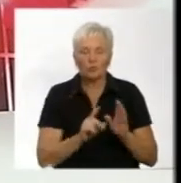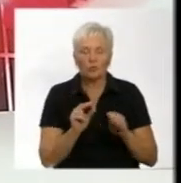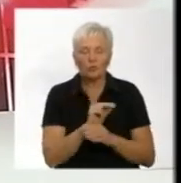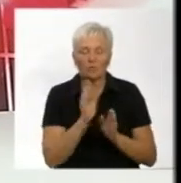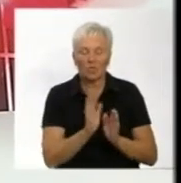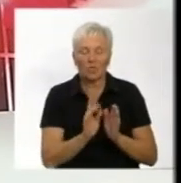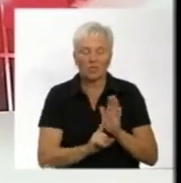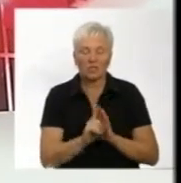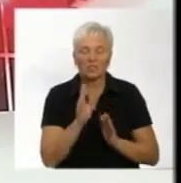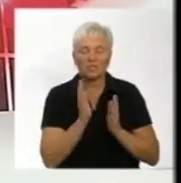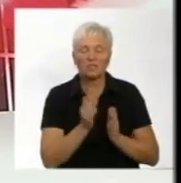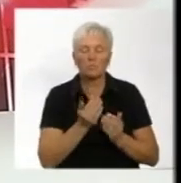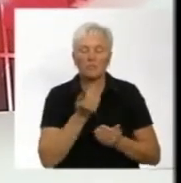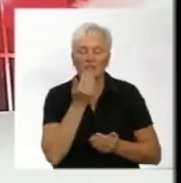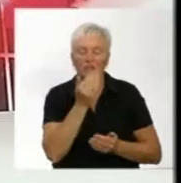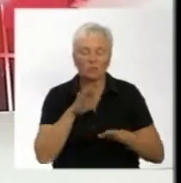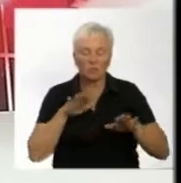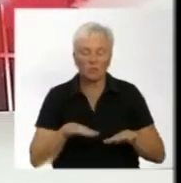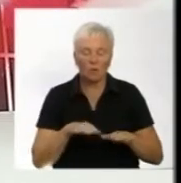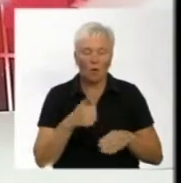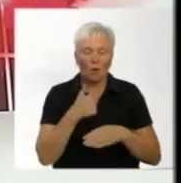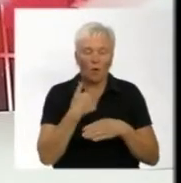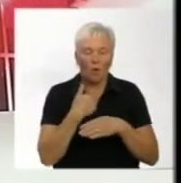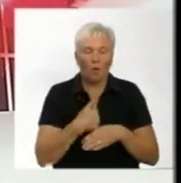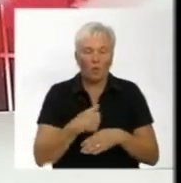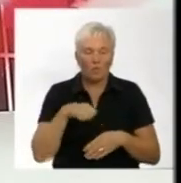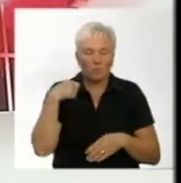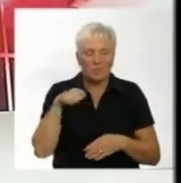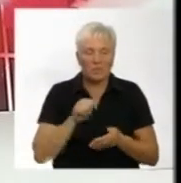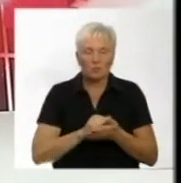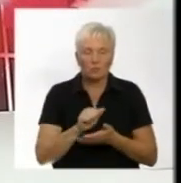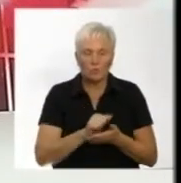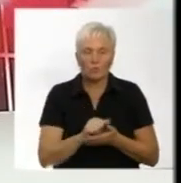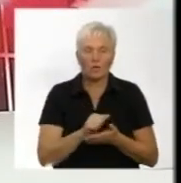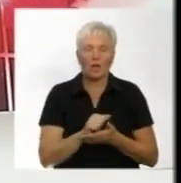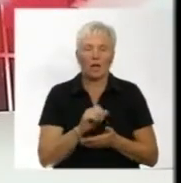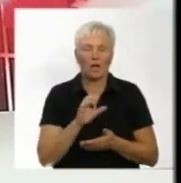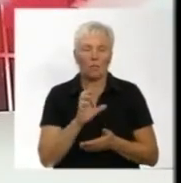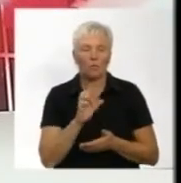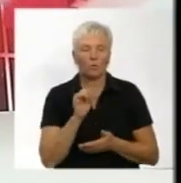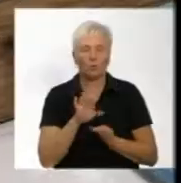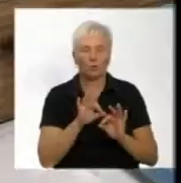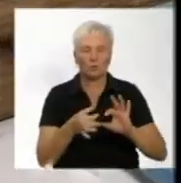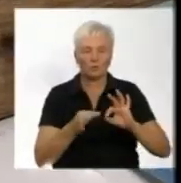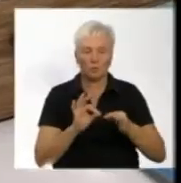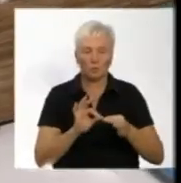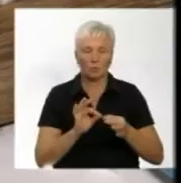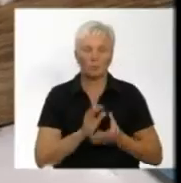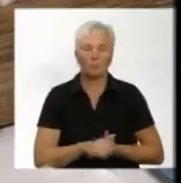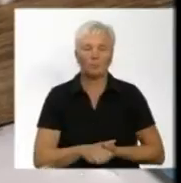лише після звернення до міського голови, президента та журналістів Віталій Бондарів розповість. У нас